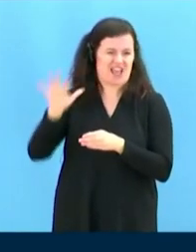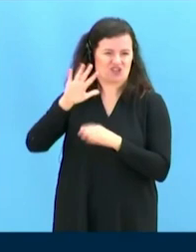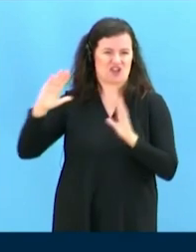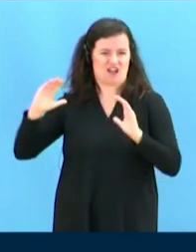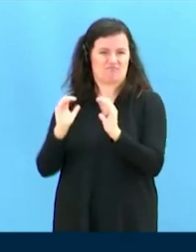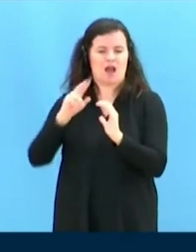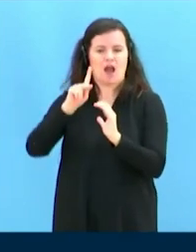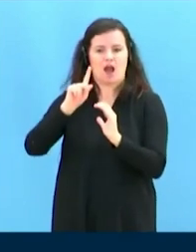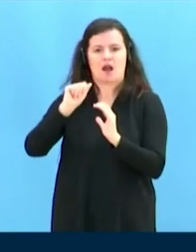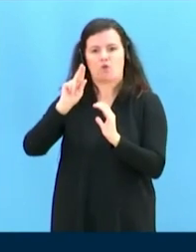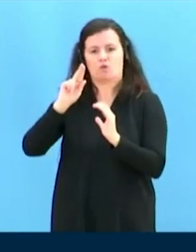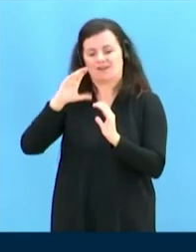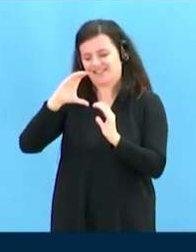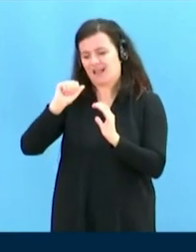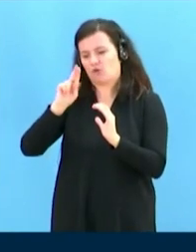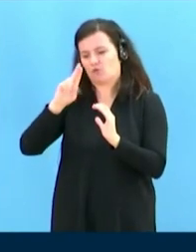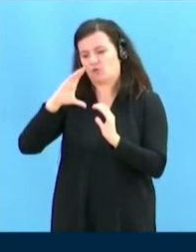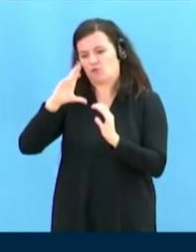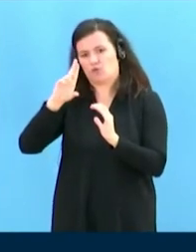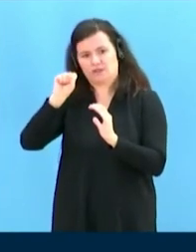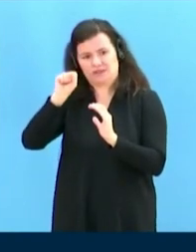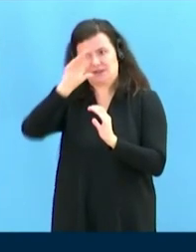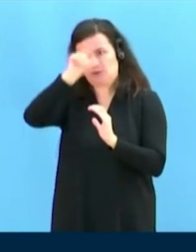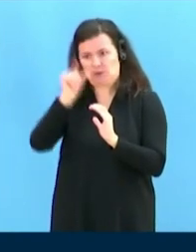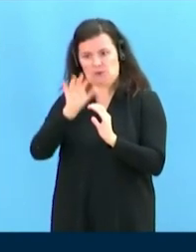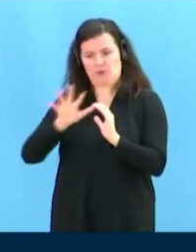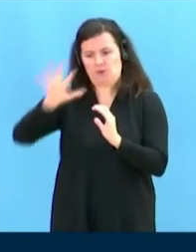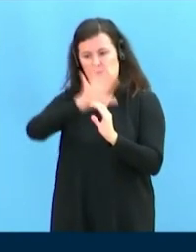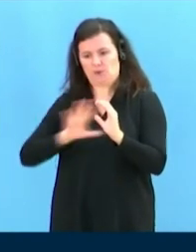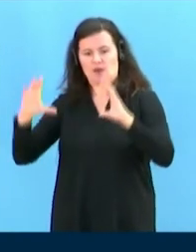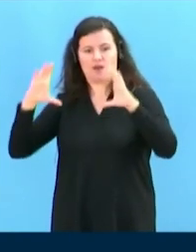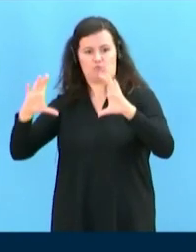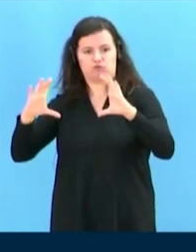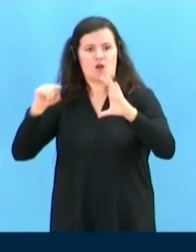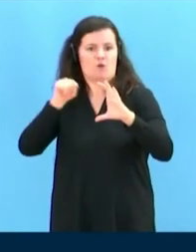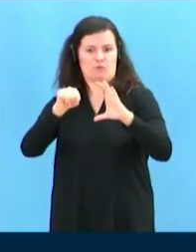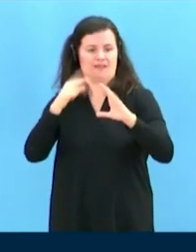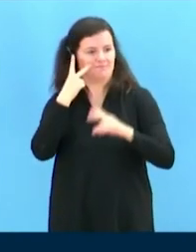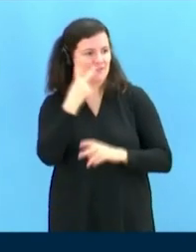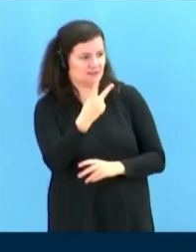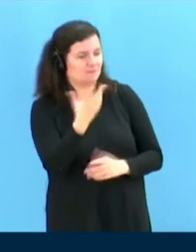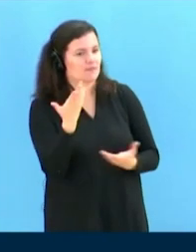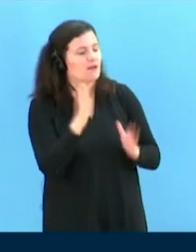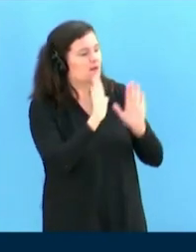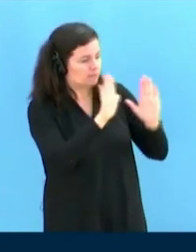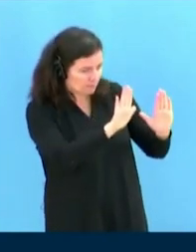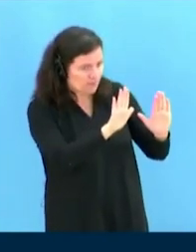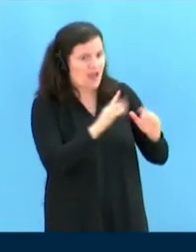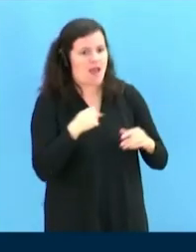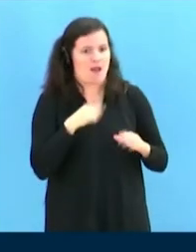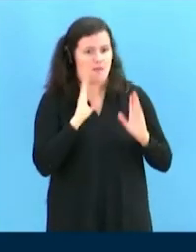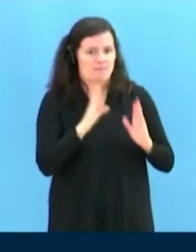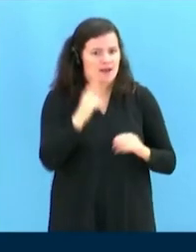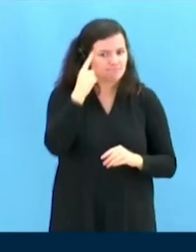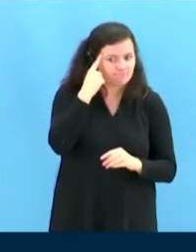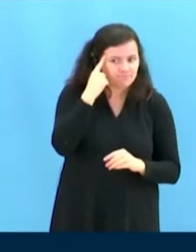apporté à ce travail constructif qui permettra à tous les peuples autochtones des sept régions socioculturelles d'appliquer leurs droits à